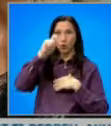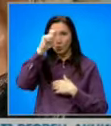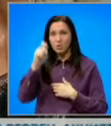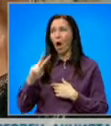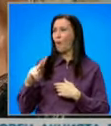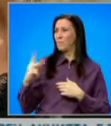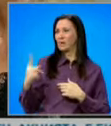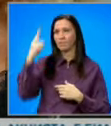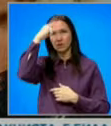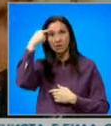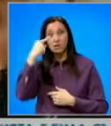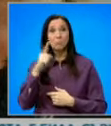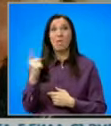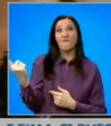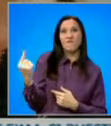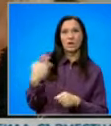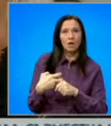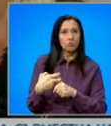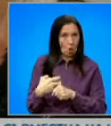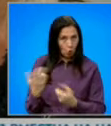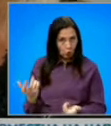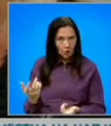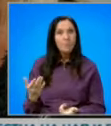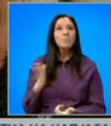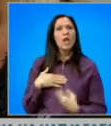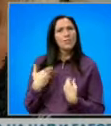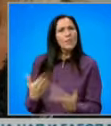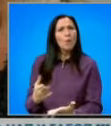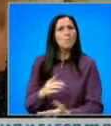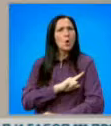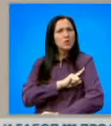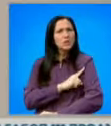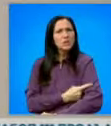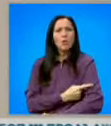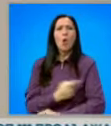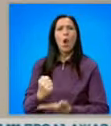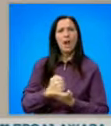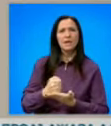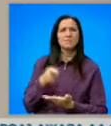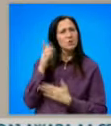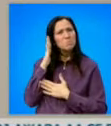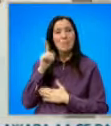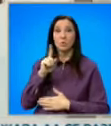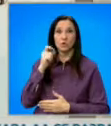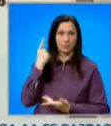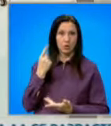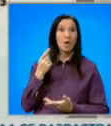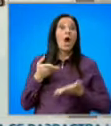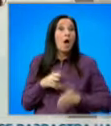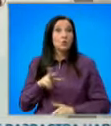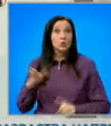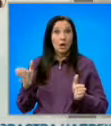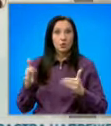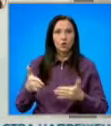сестрите. Не викайте лекар, ние му дадахме по-силно обезболяващо, той спи, зато и не може да го събори. Родителите са категорични,